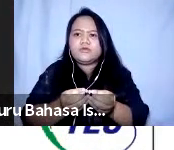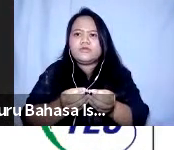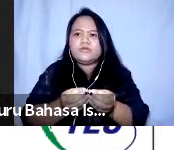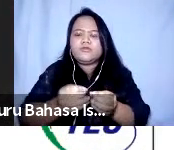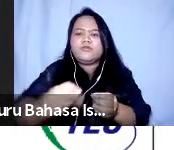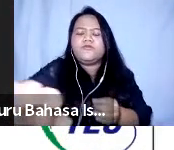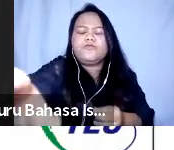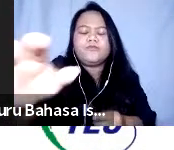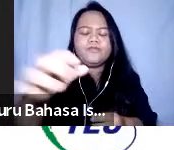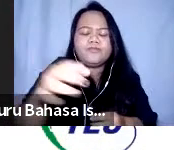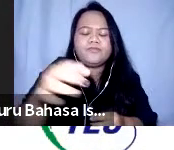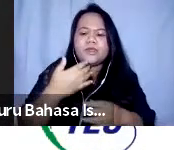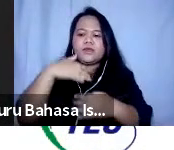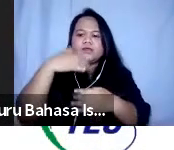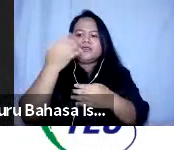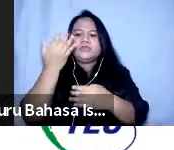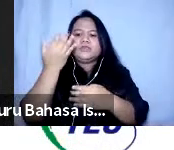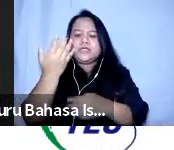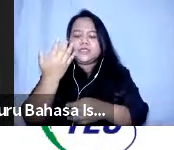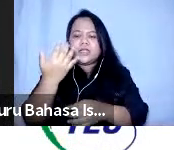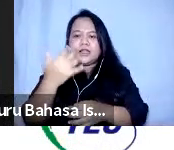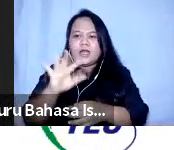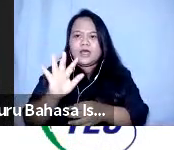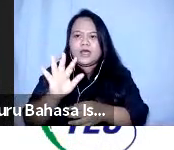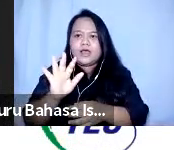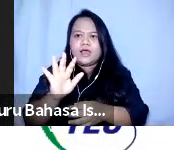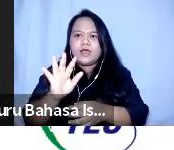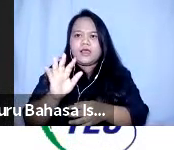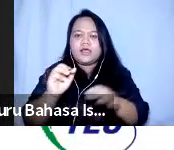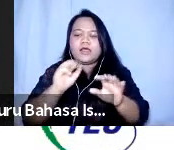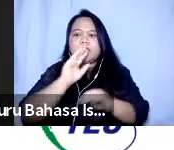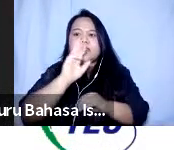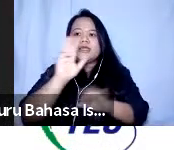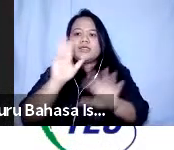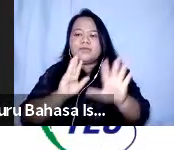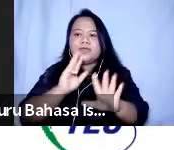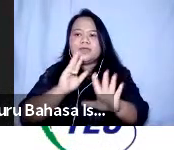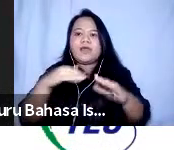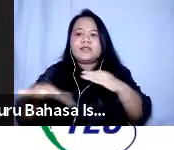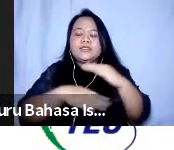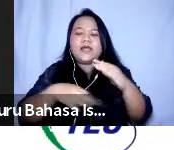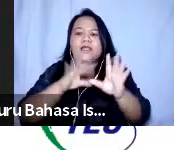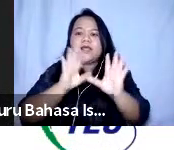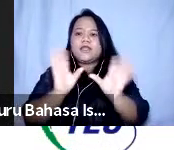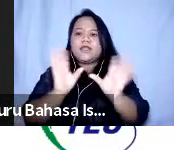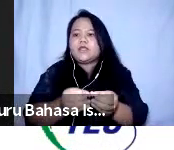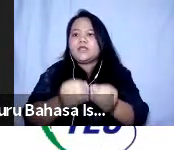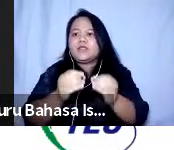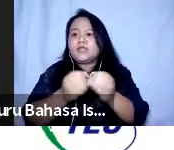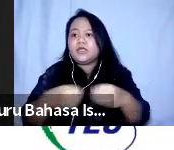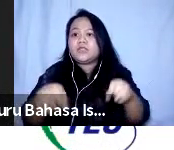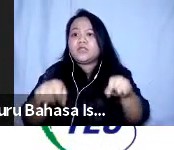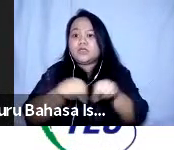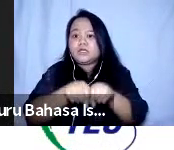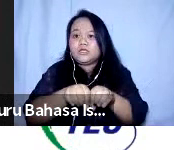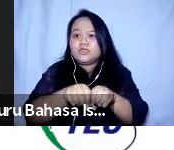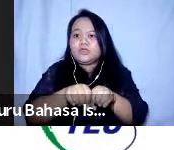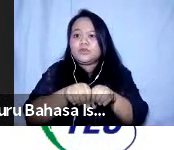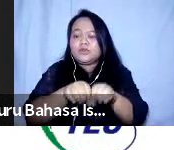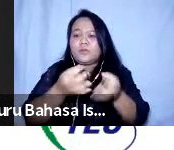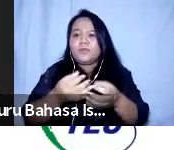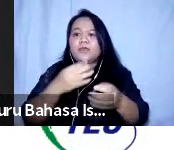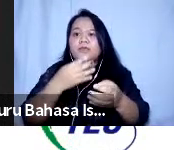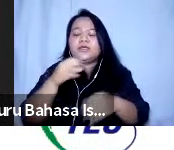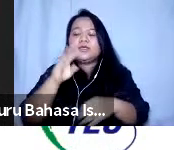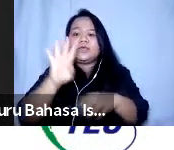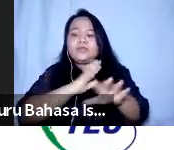setelah 9 standar inklusi sesuai 9 standar